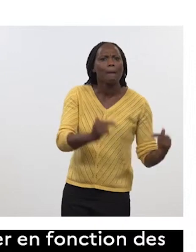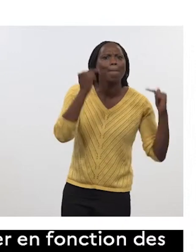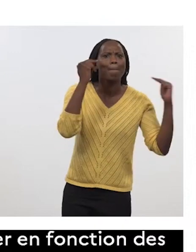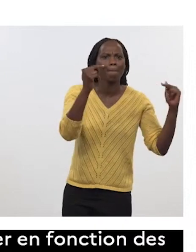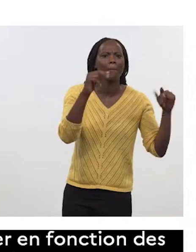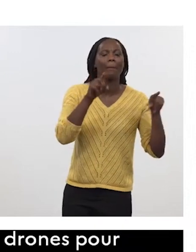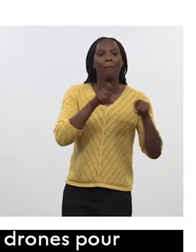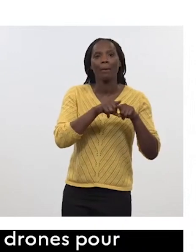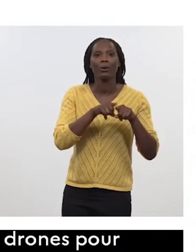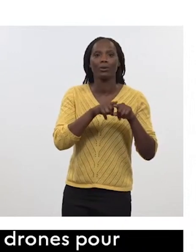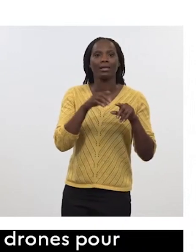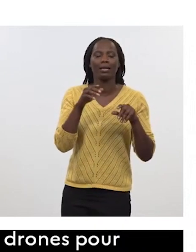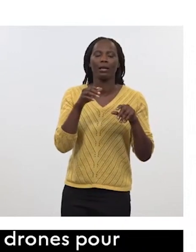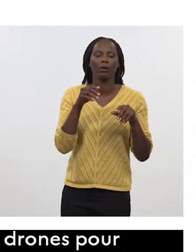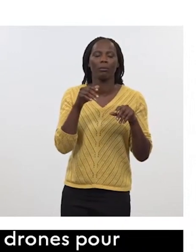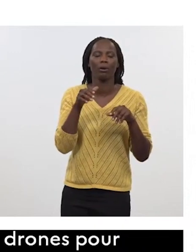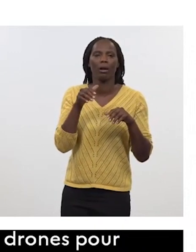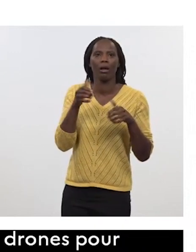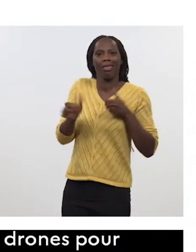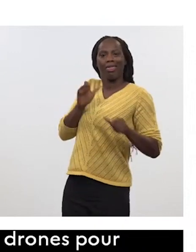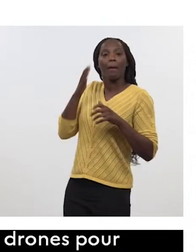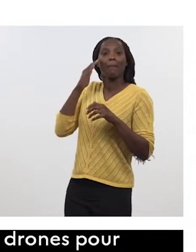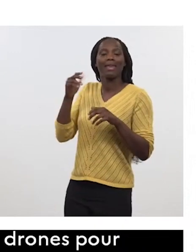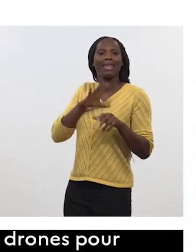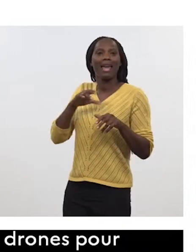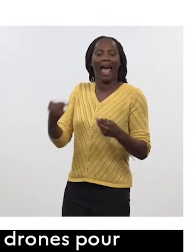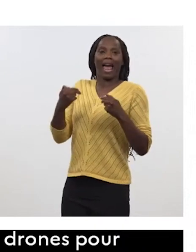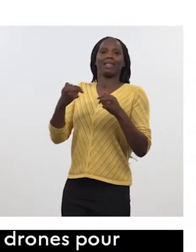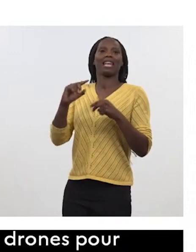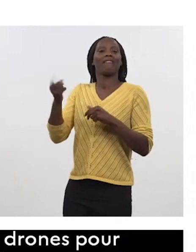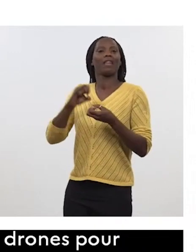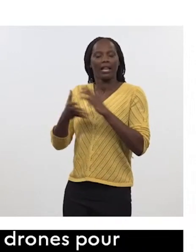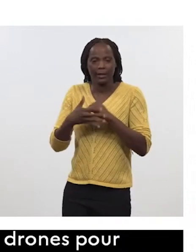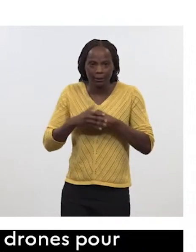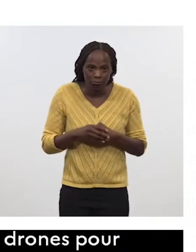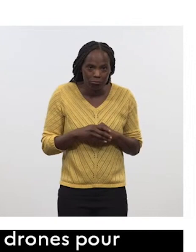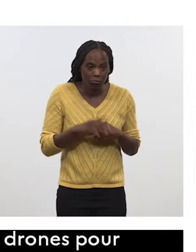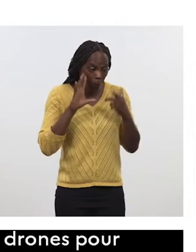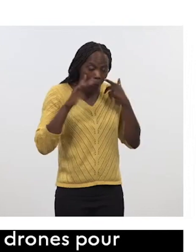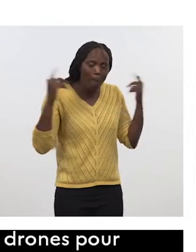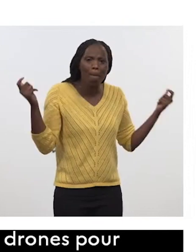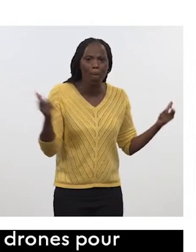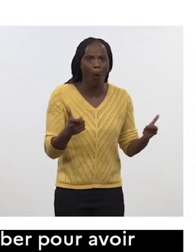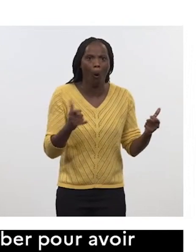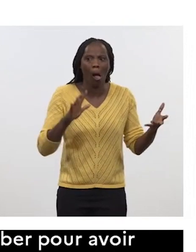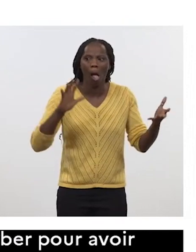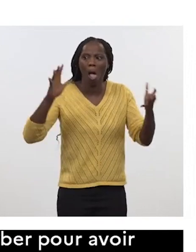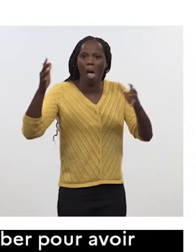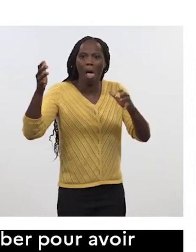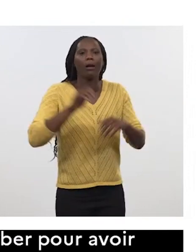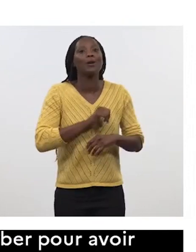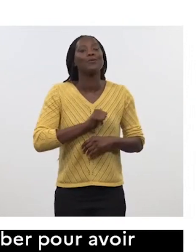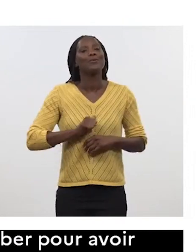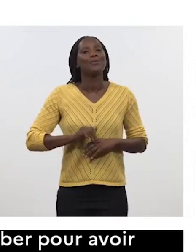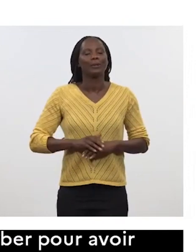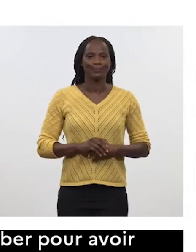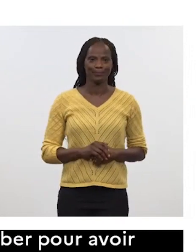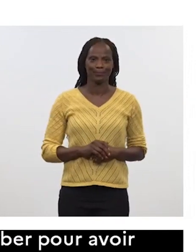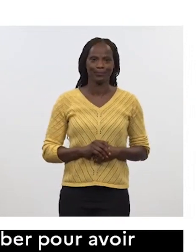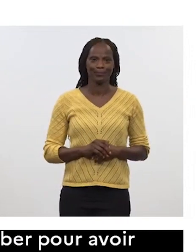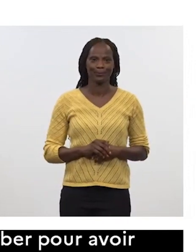pas vulnérables d'attaques cyber. Donc en fait, on le voit bien, on est sur des ruptures qui sont assez profondes. Depuis le 10 juillet,